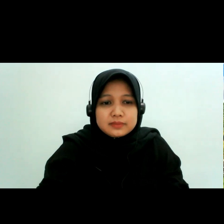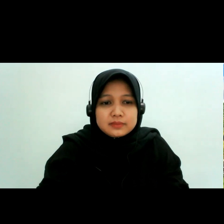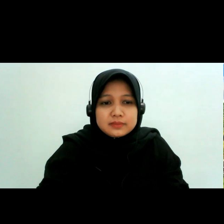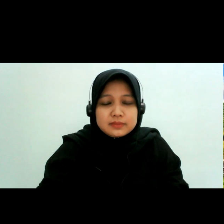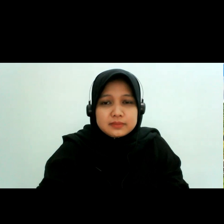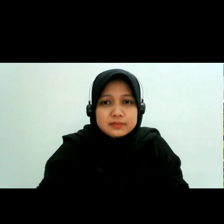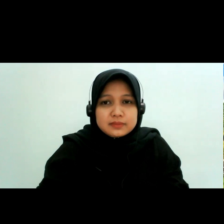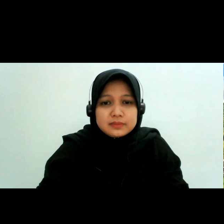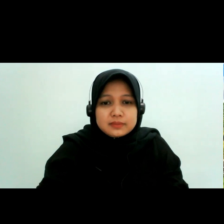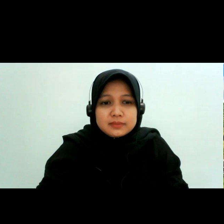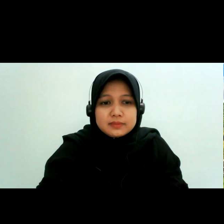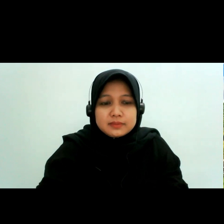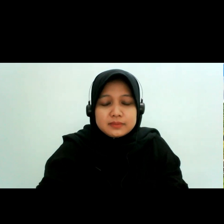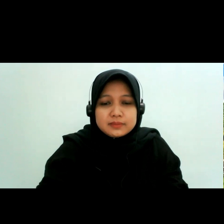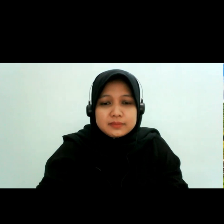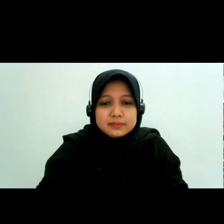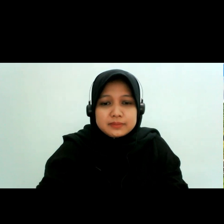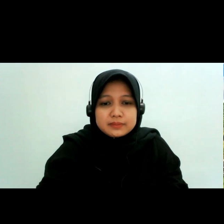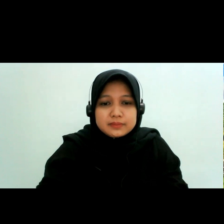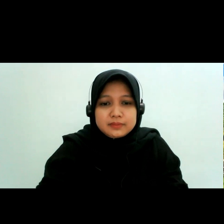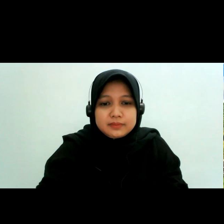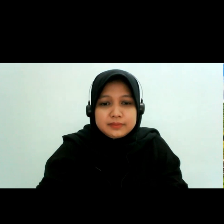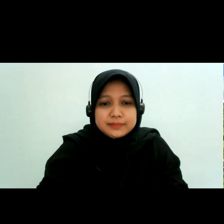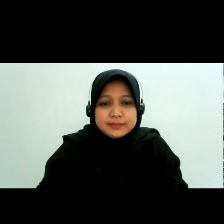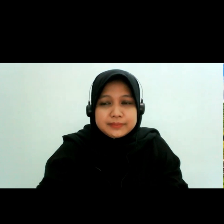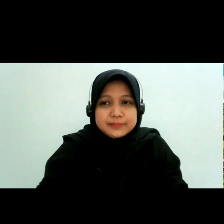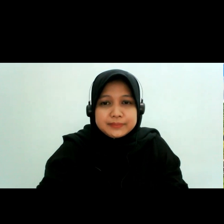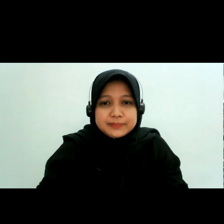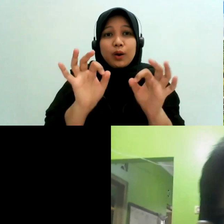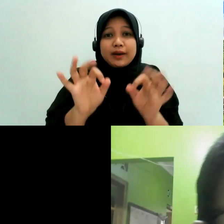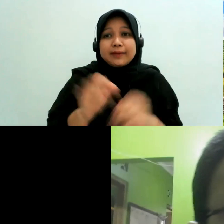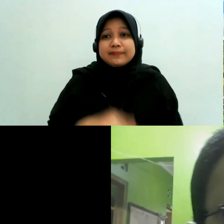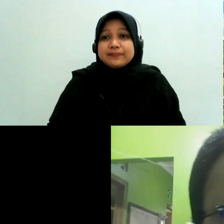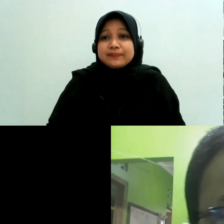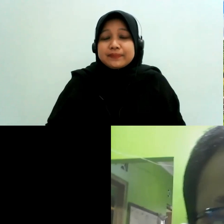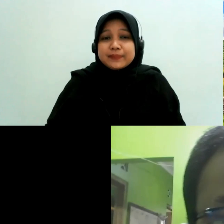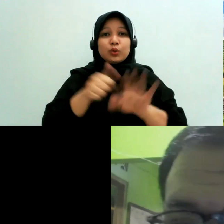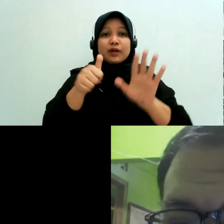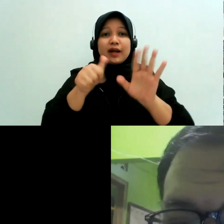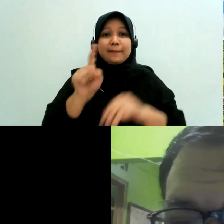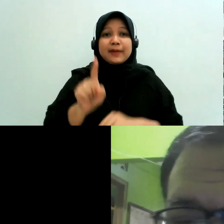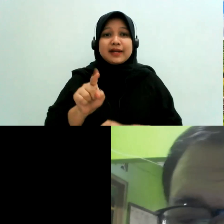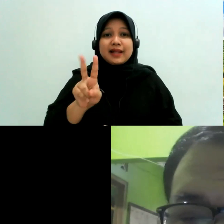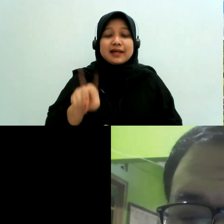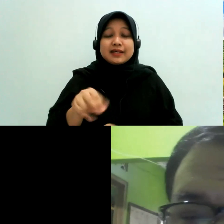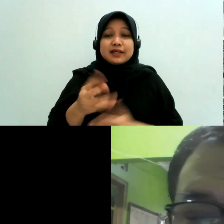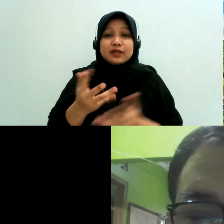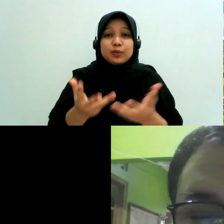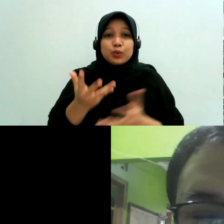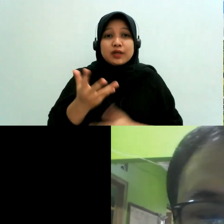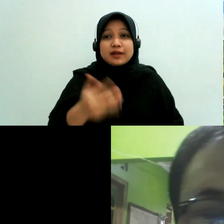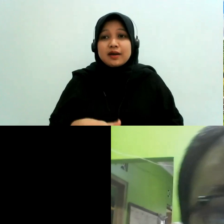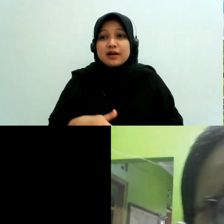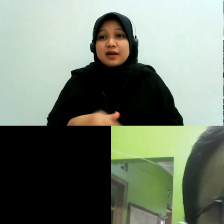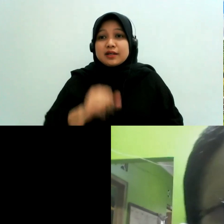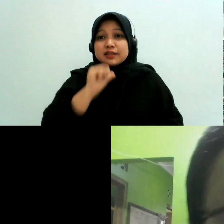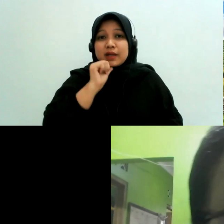oke baik teman-teman ada lagi yang mau bertanya masih 6 menit sih mungkin ada hal yang belum